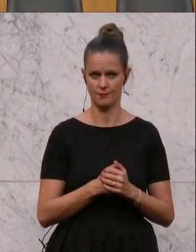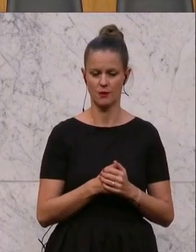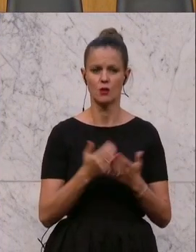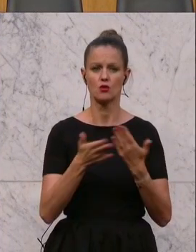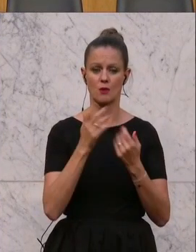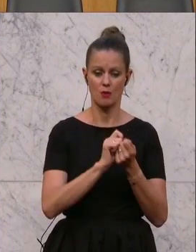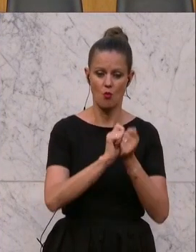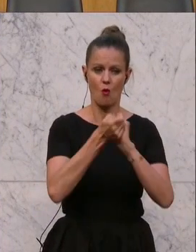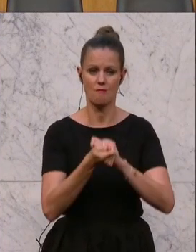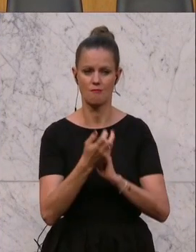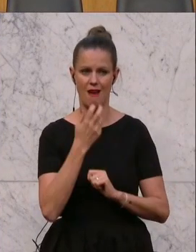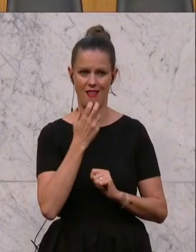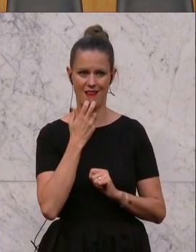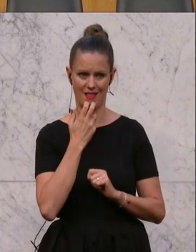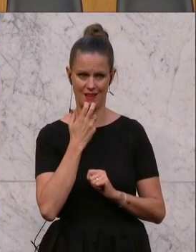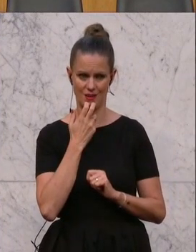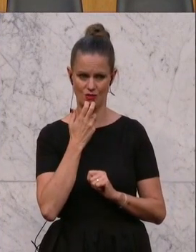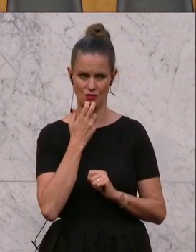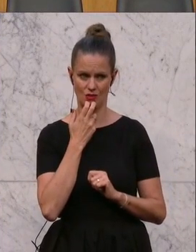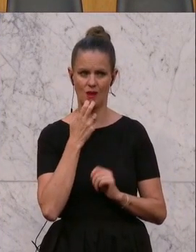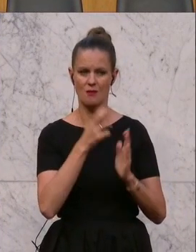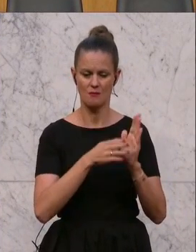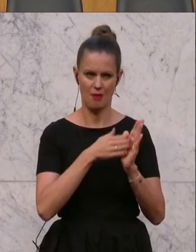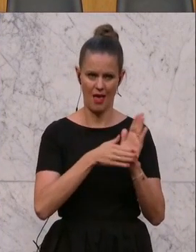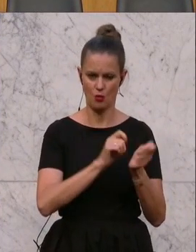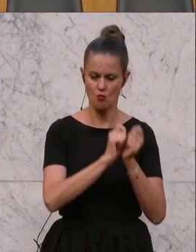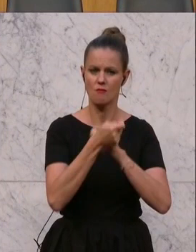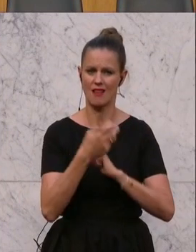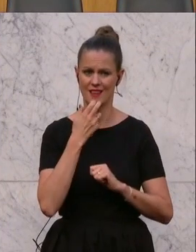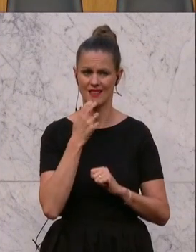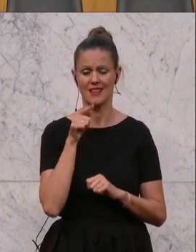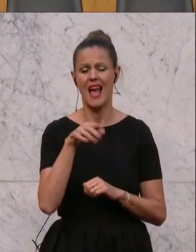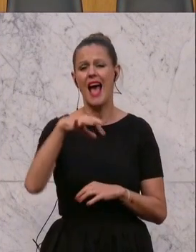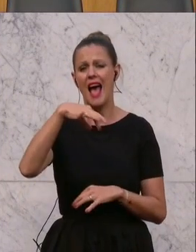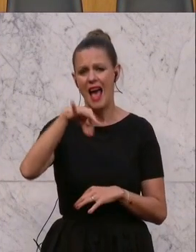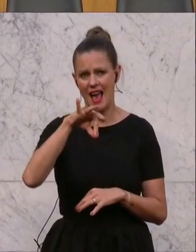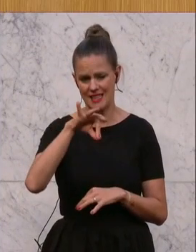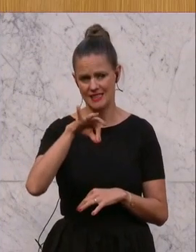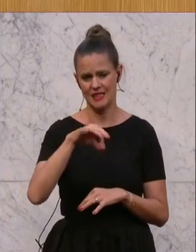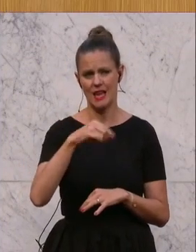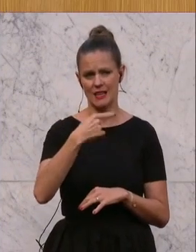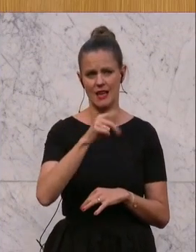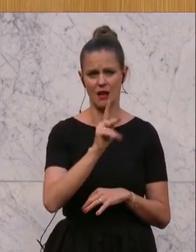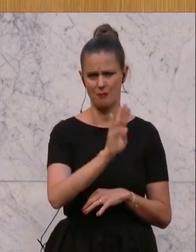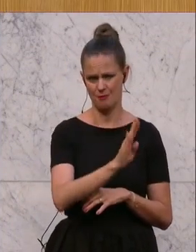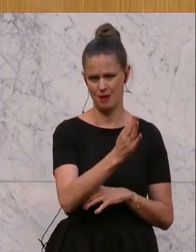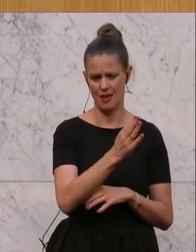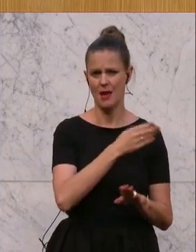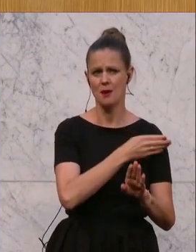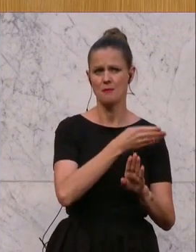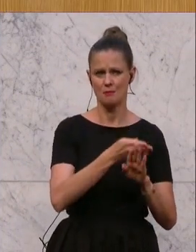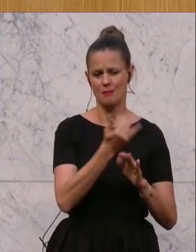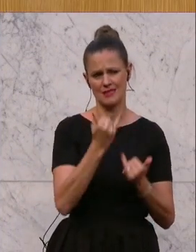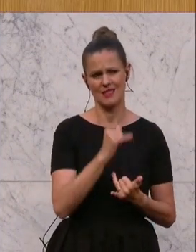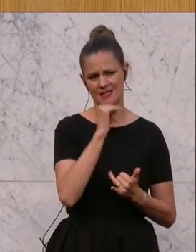Elektrifizierung dieser Bahn vorzunehmen. Das war der einzige Wermutstropfen der Graz-Köfflacher Bahn, dass es eben bislang nicht mit